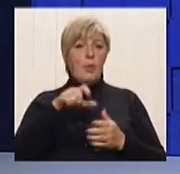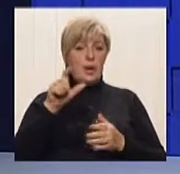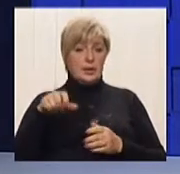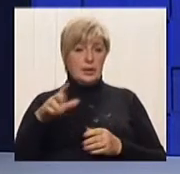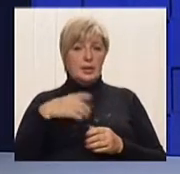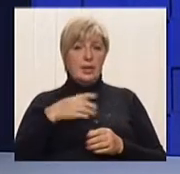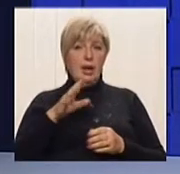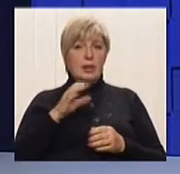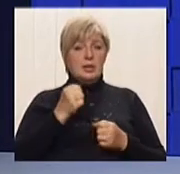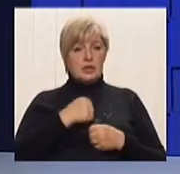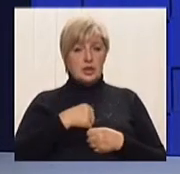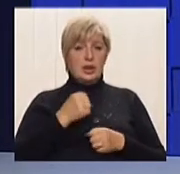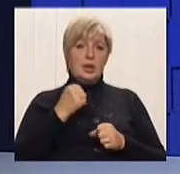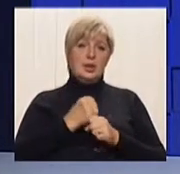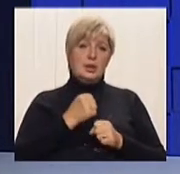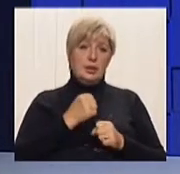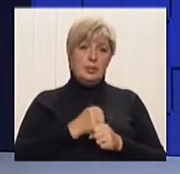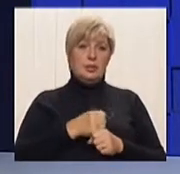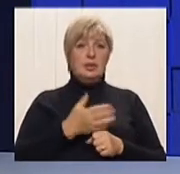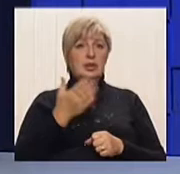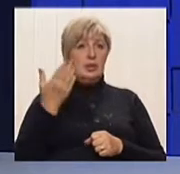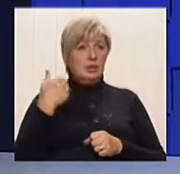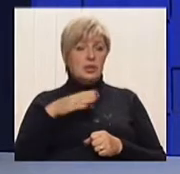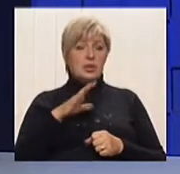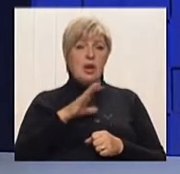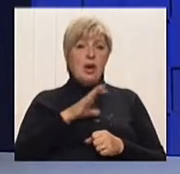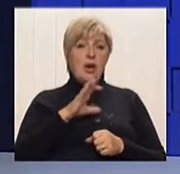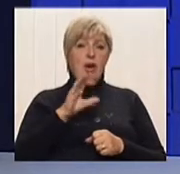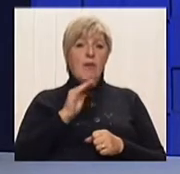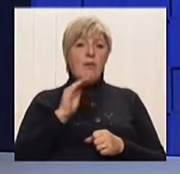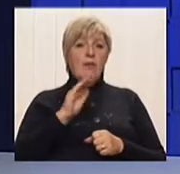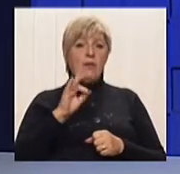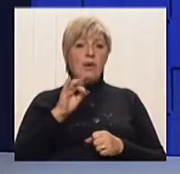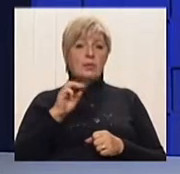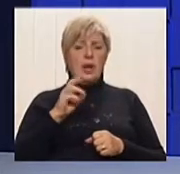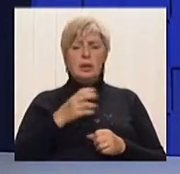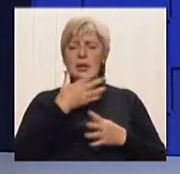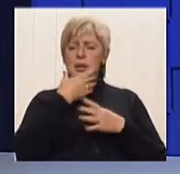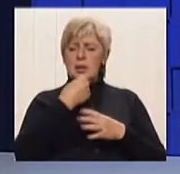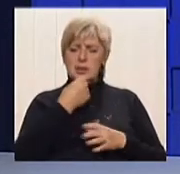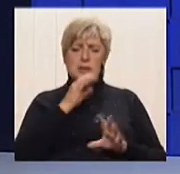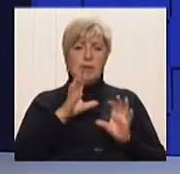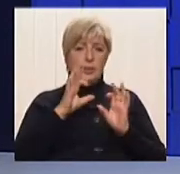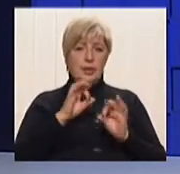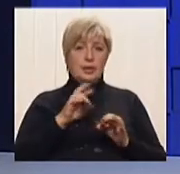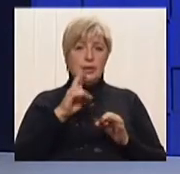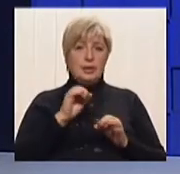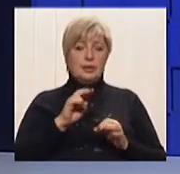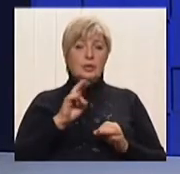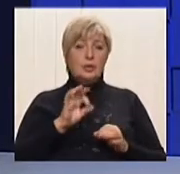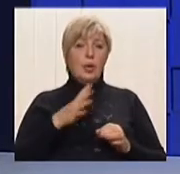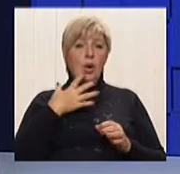працювала формально, як це багато роботи. Вона красива, хороша, правильна програма, але не підкреплена